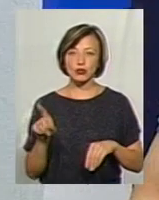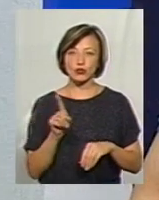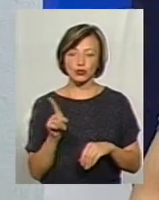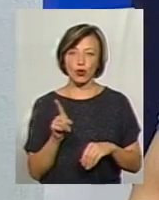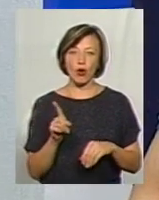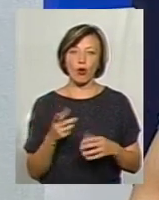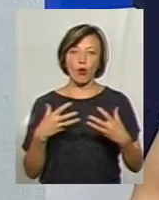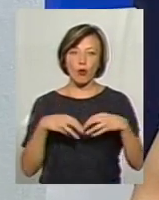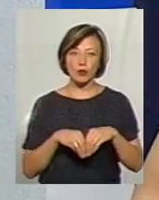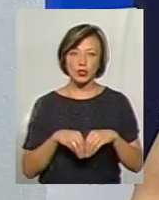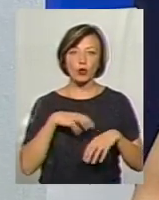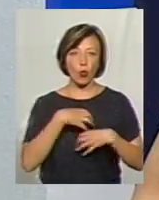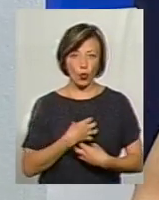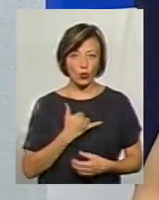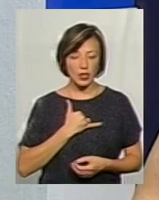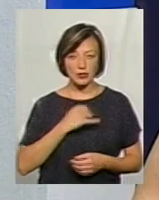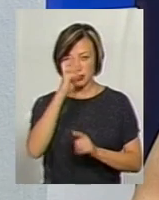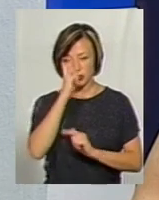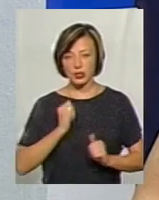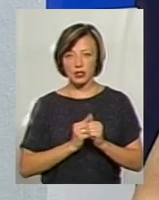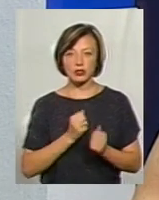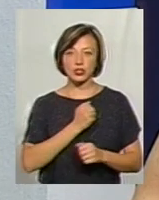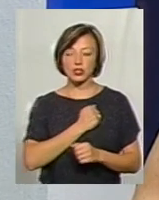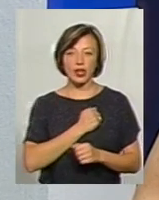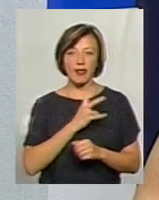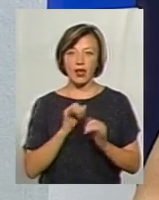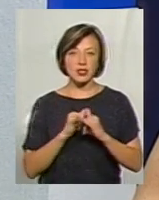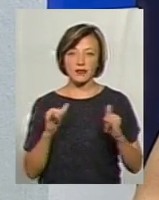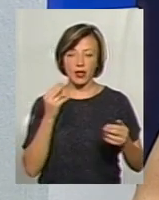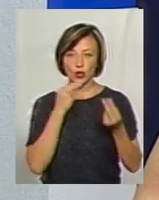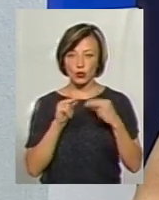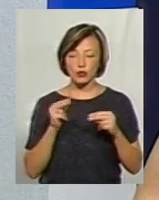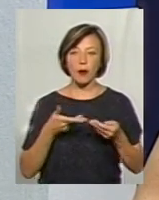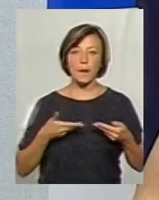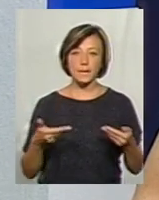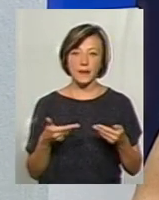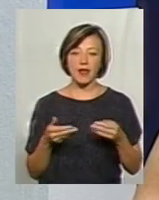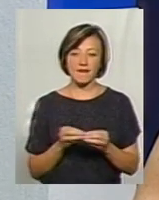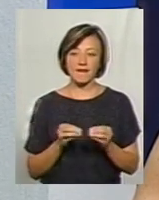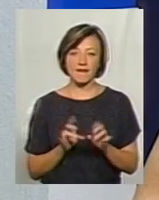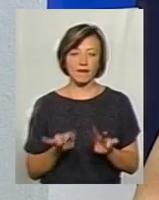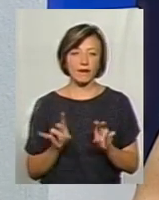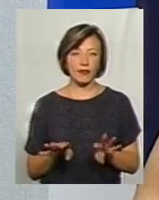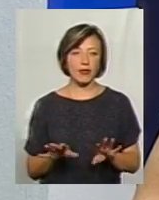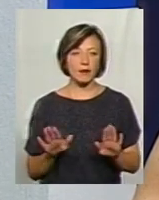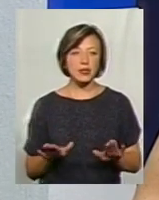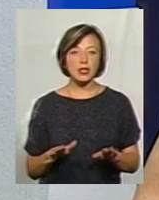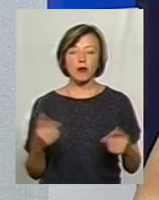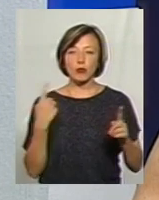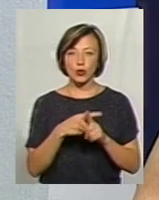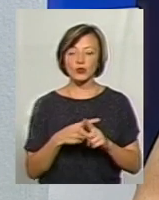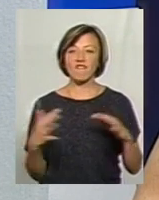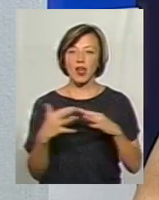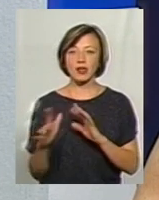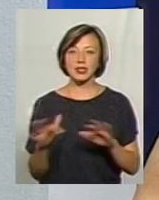нас об'єднує по сути горе, що країна, к сожалению, не розвивається к лучшому, що ми топчемся якось на місці. Плюс воєнні дії на